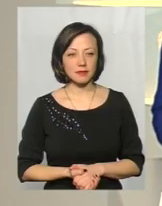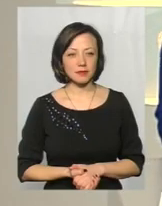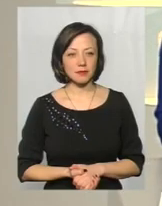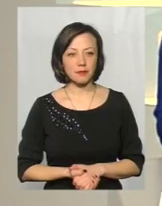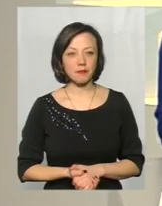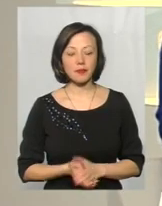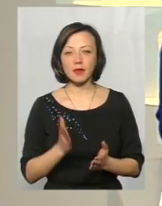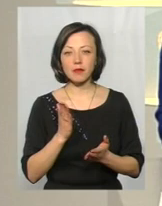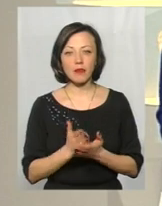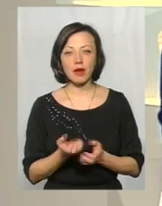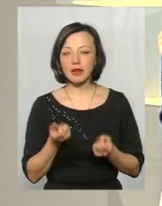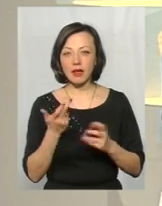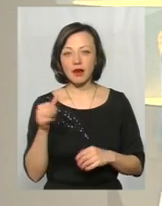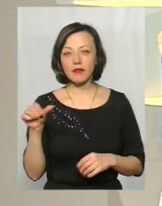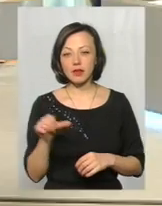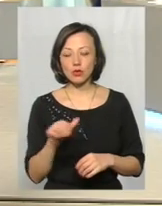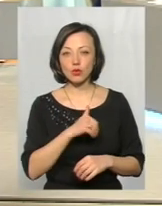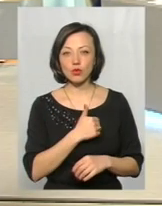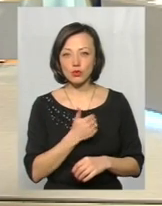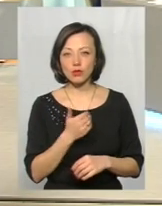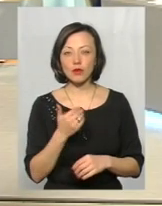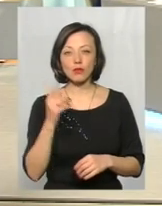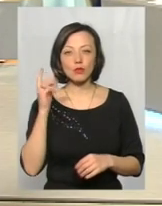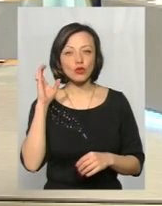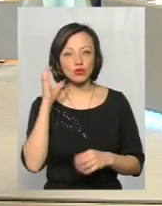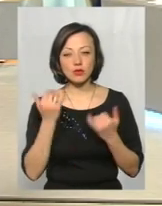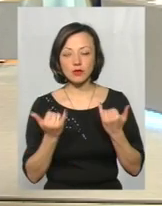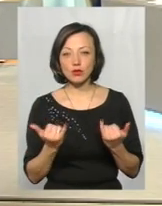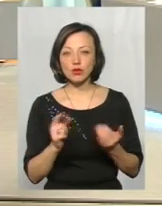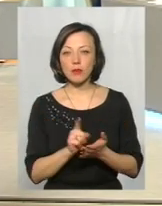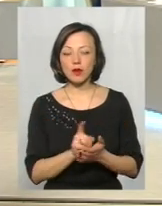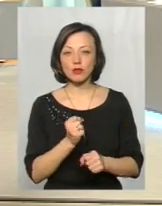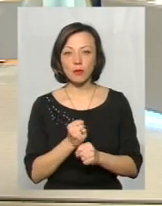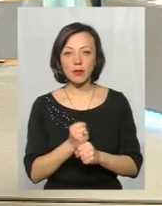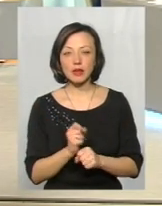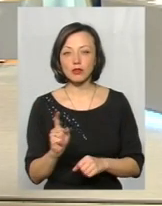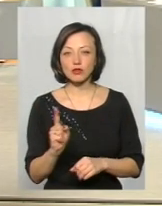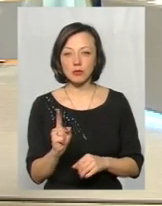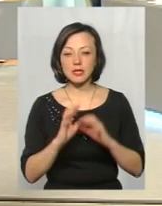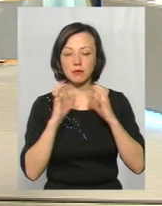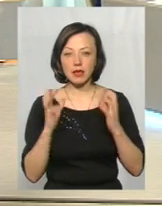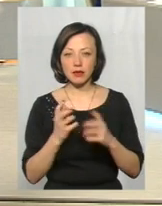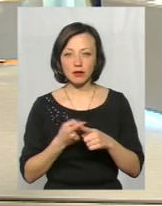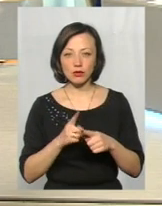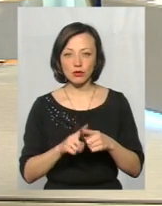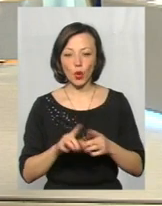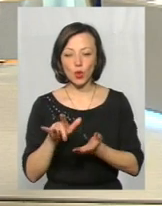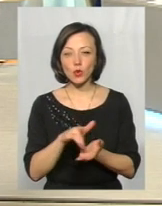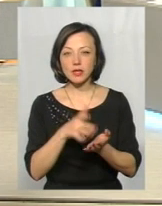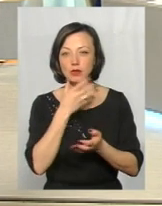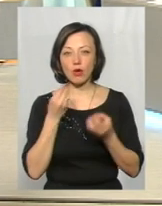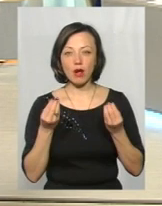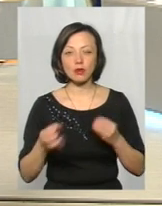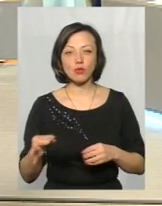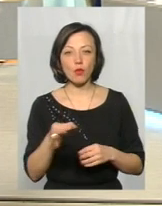Маємо до кінця ефіру ще декілька хвилин, я ж хочу все ж таки від вас почути, що сьогодні маємо зробити, аби зберегти таку туристичну окрасу